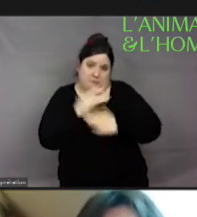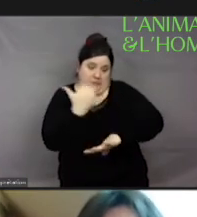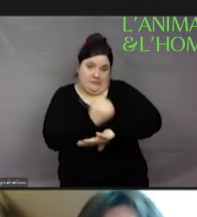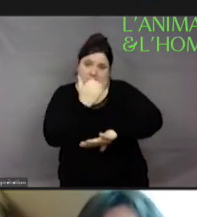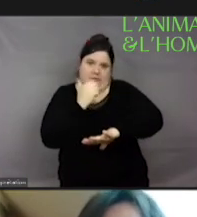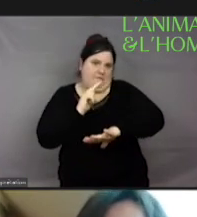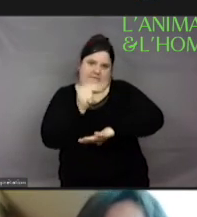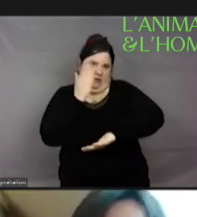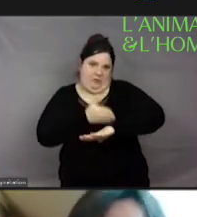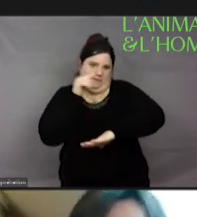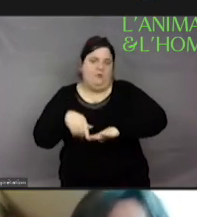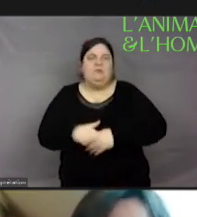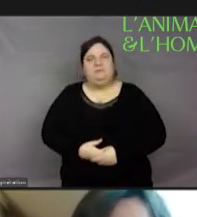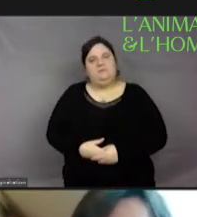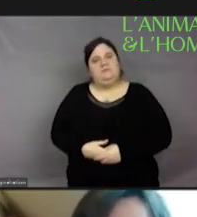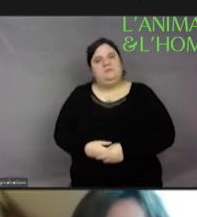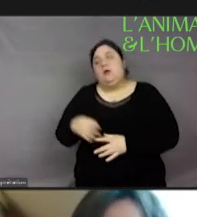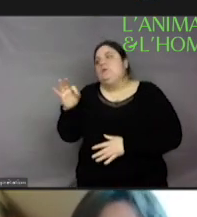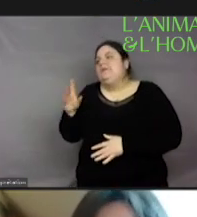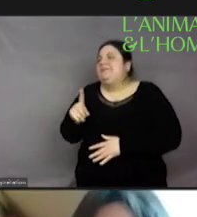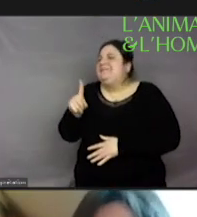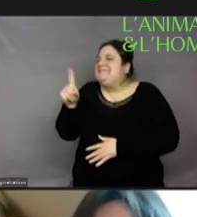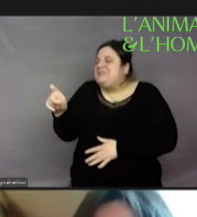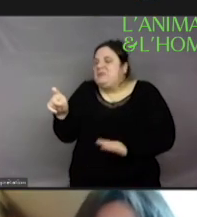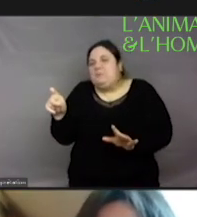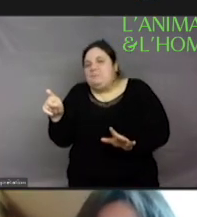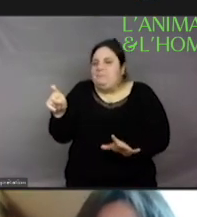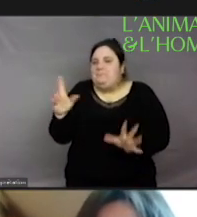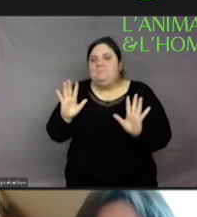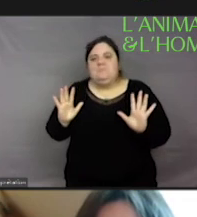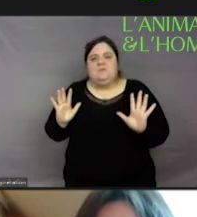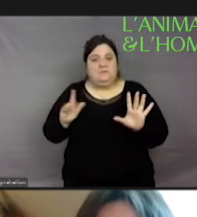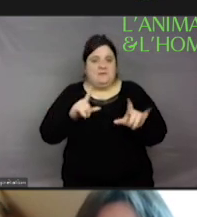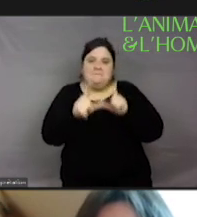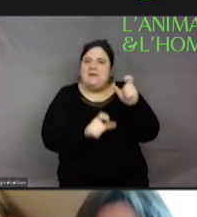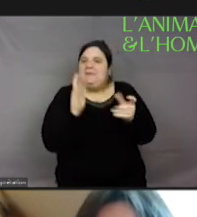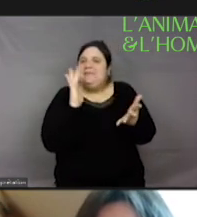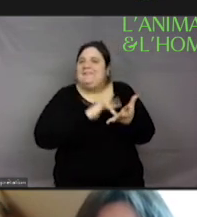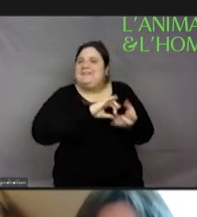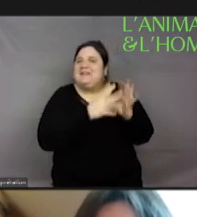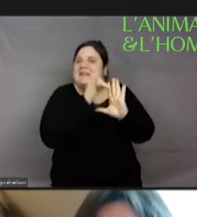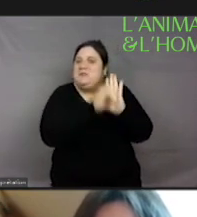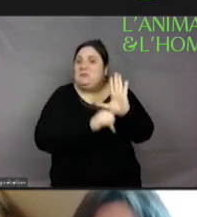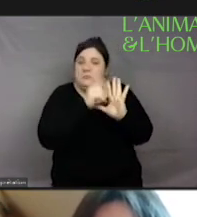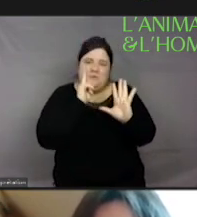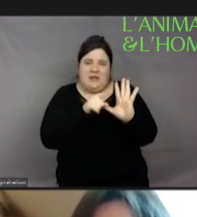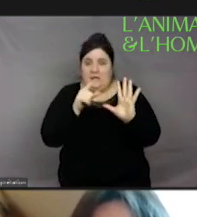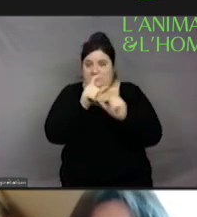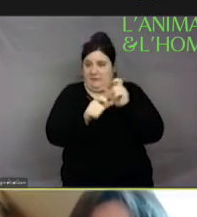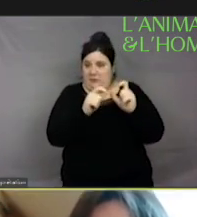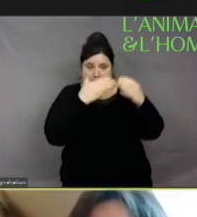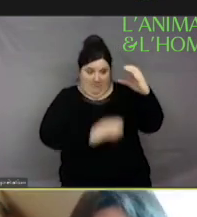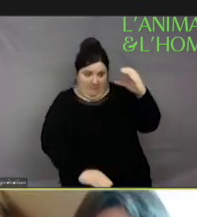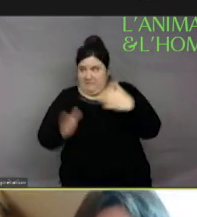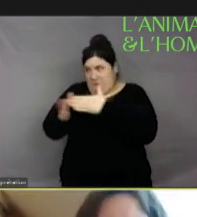Stéphane ? Oui, ce n pas vraiment une question,'est les personnes qui nous suivent veulent juste avoir un mot de conclusion de votre part Astrid. C'est quoi la conclusion de tout ça